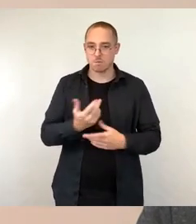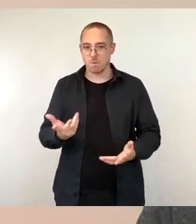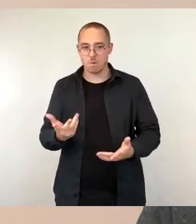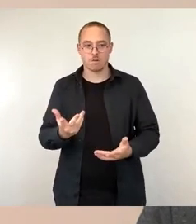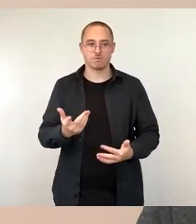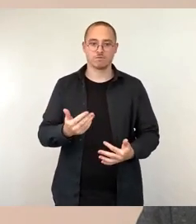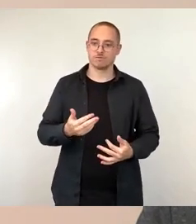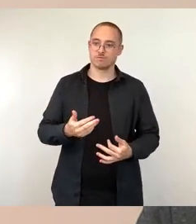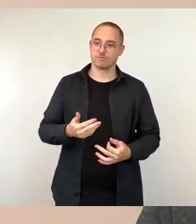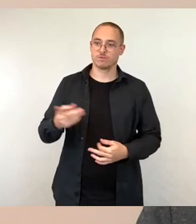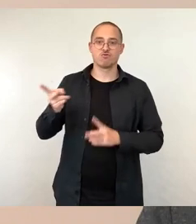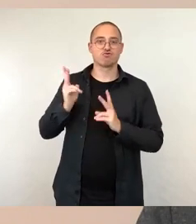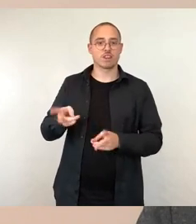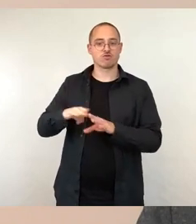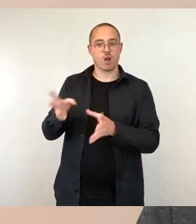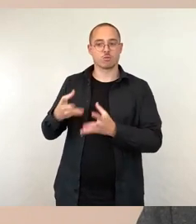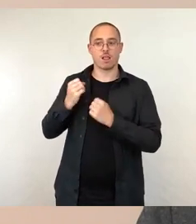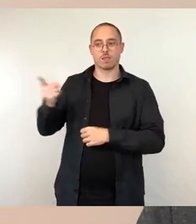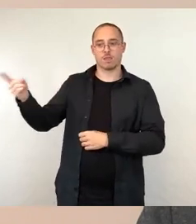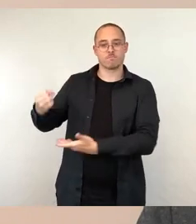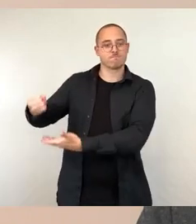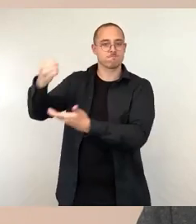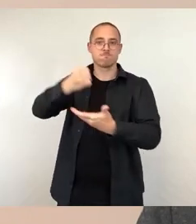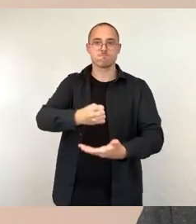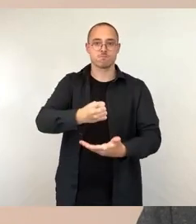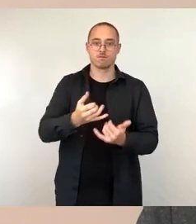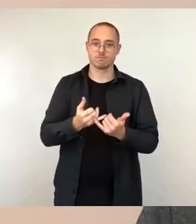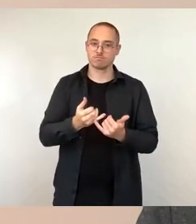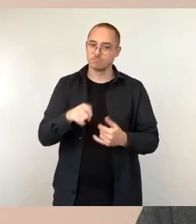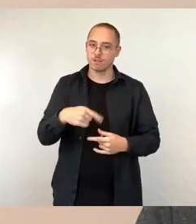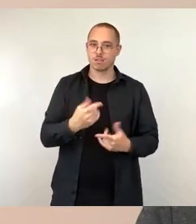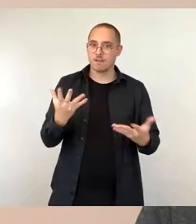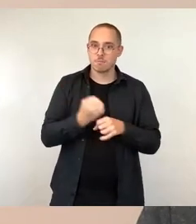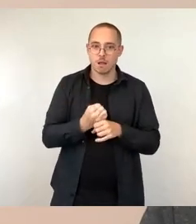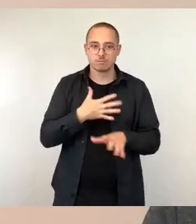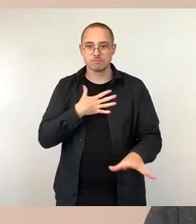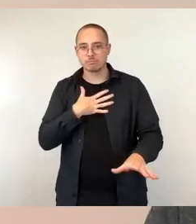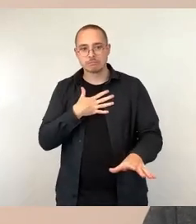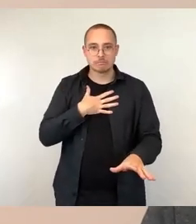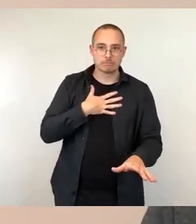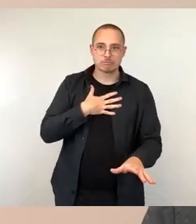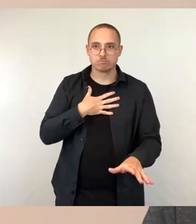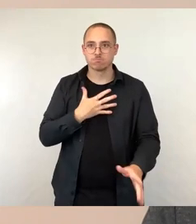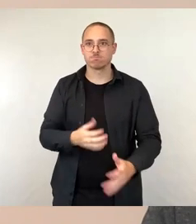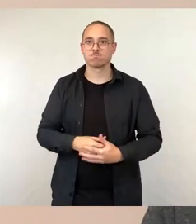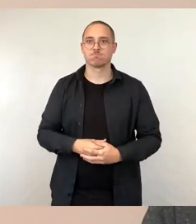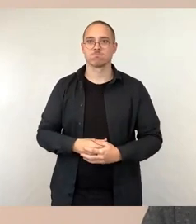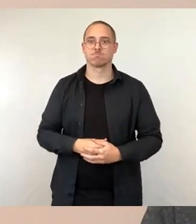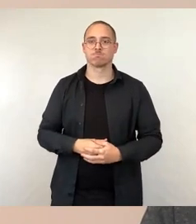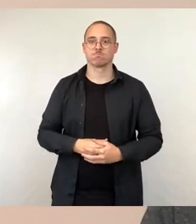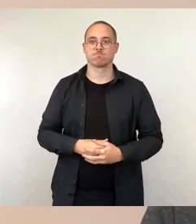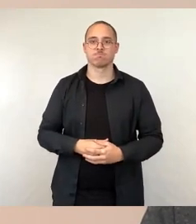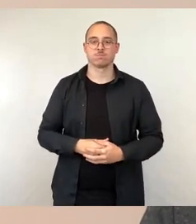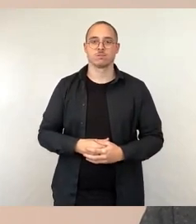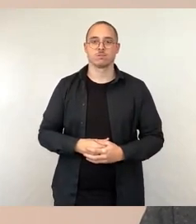Haushalt weitere Finanzen für den Eigenbetrieb zur Verfügung zu stellen, um das